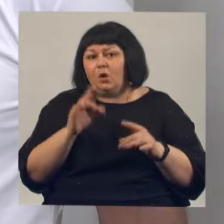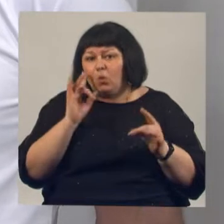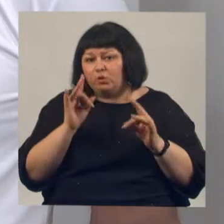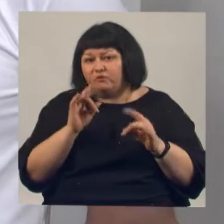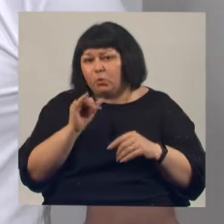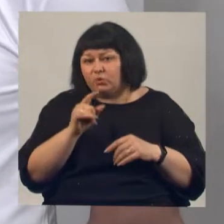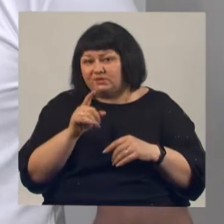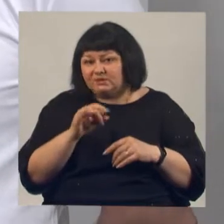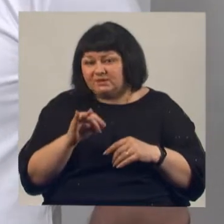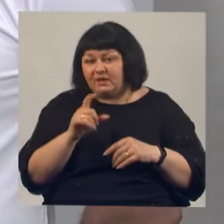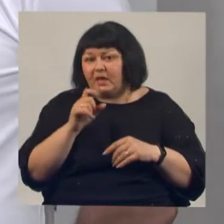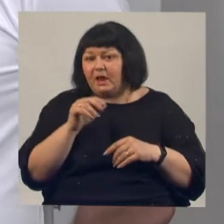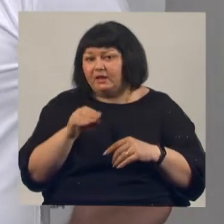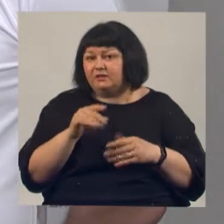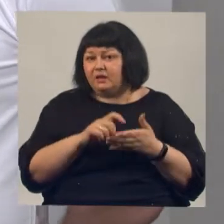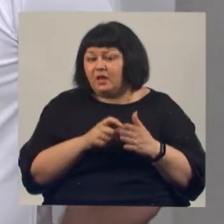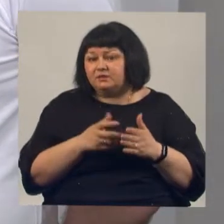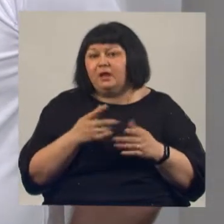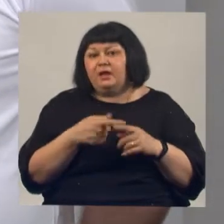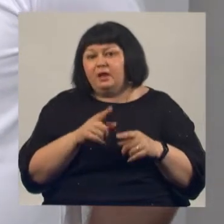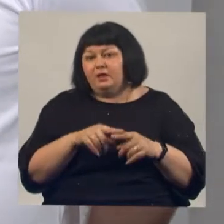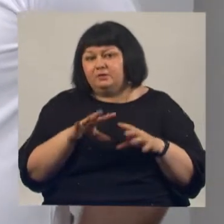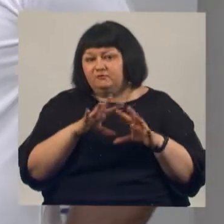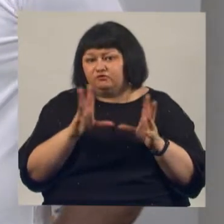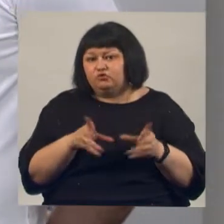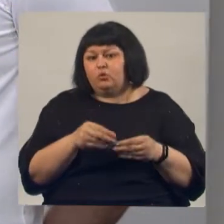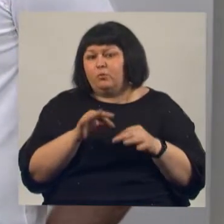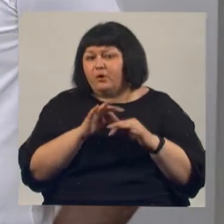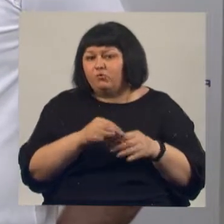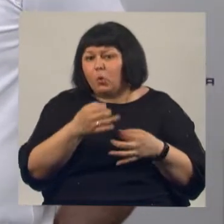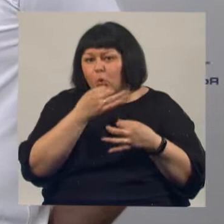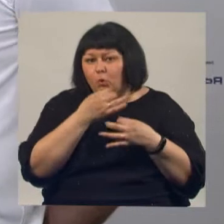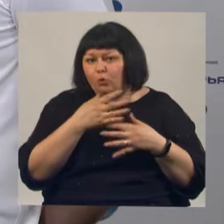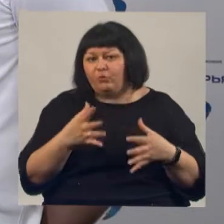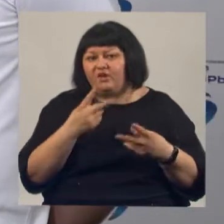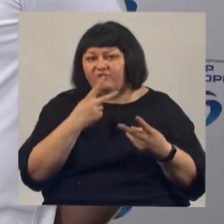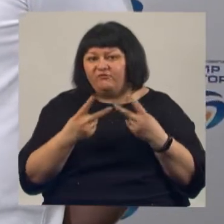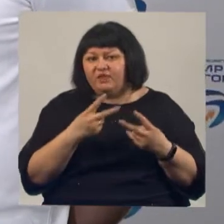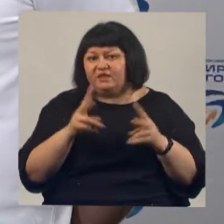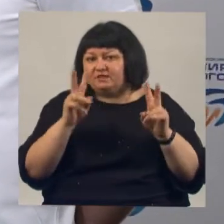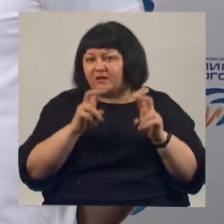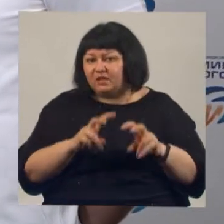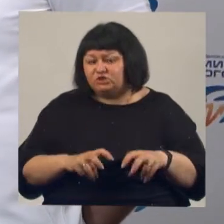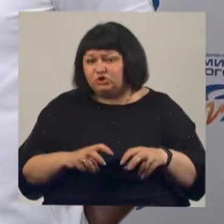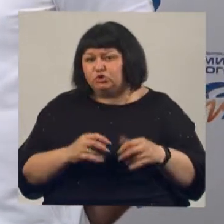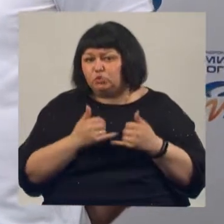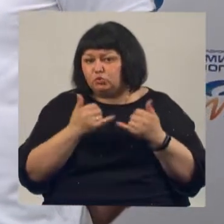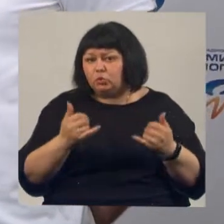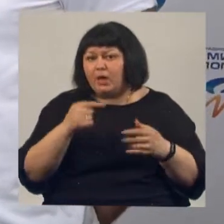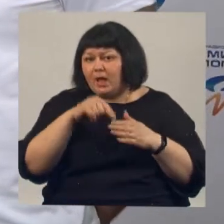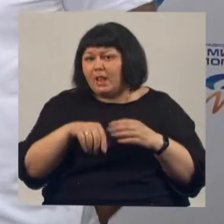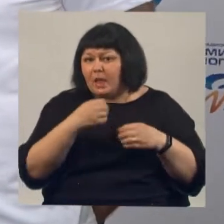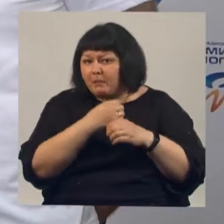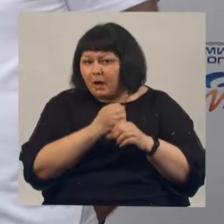диагностика элит-класса. Все это в комплексе дает проводить нам любые виды диагностических услуг, включая лабораторные,